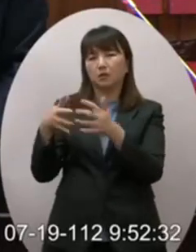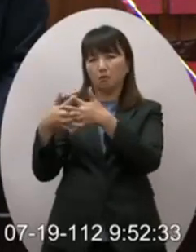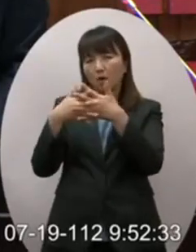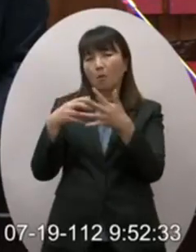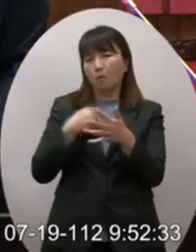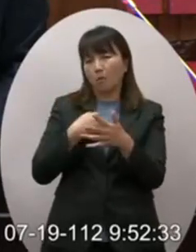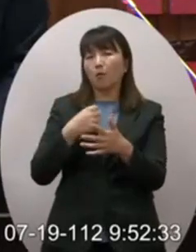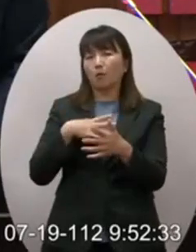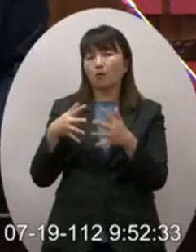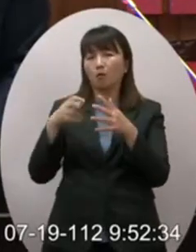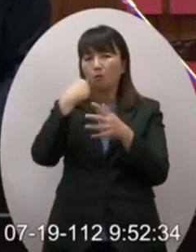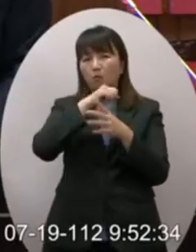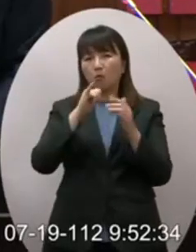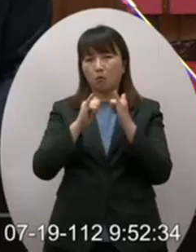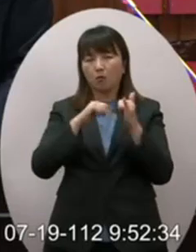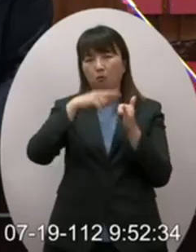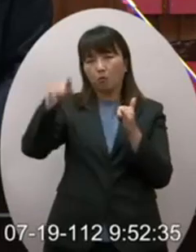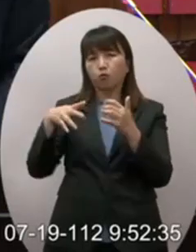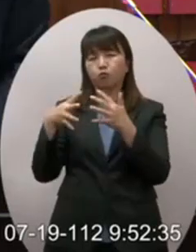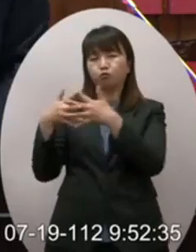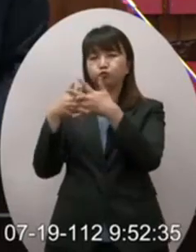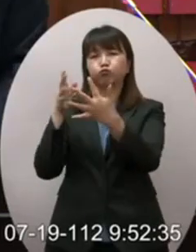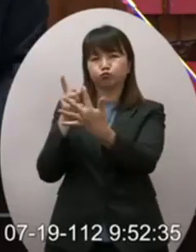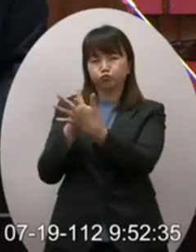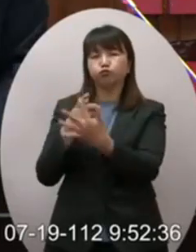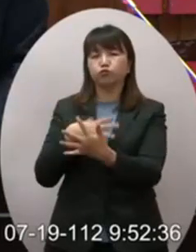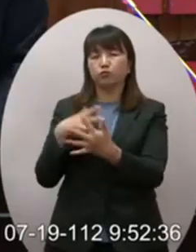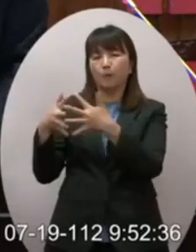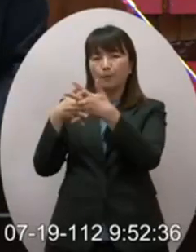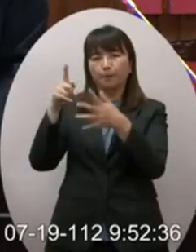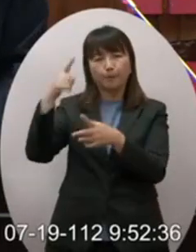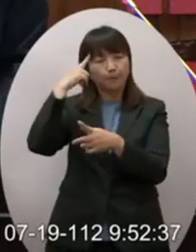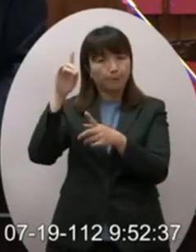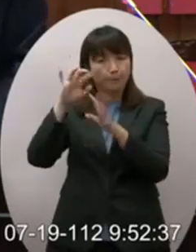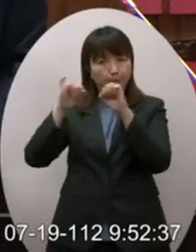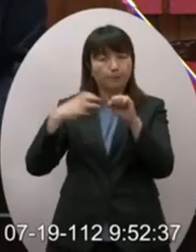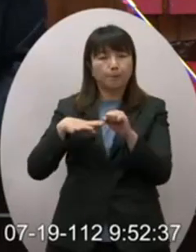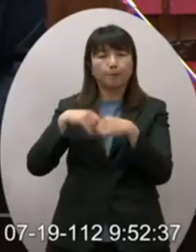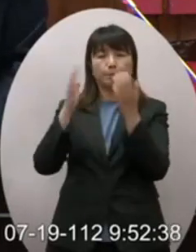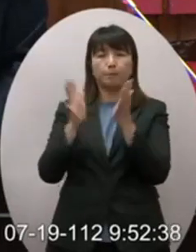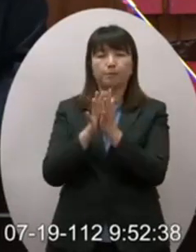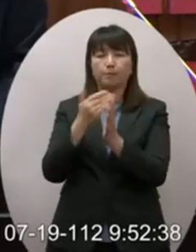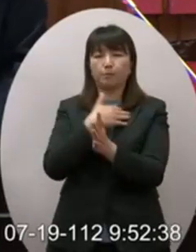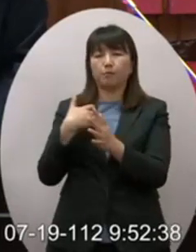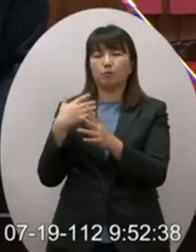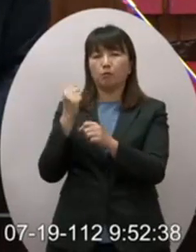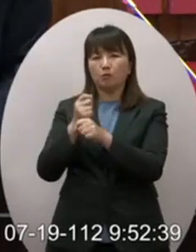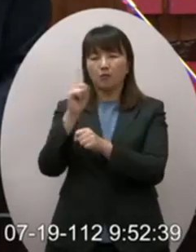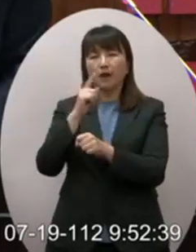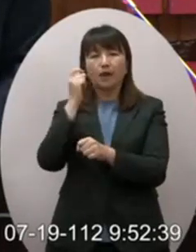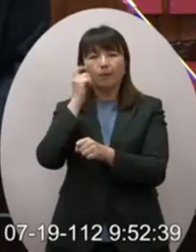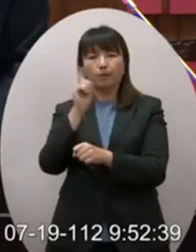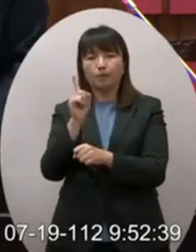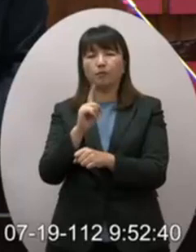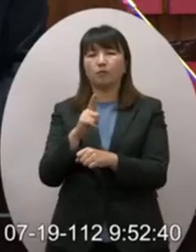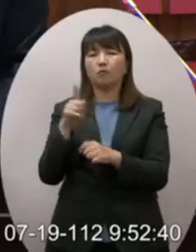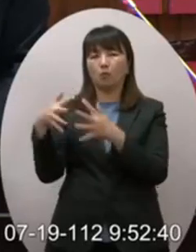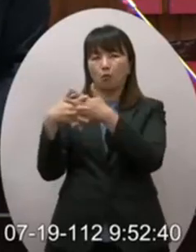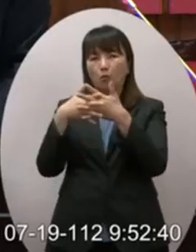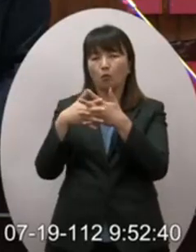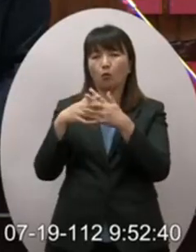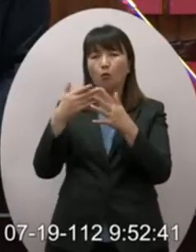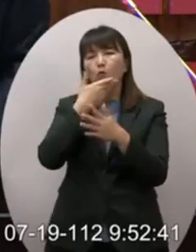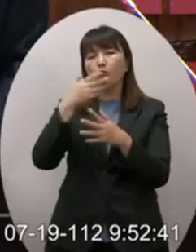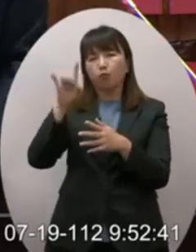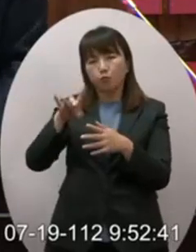是知美台灣人民是瞭解美國的我們是知道美國要什麼美國能做什麼不能做什麼美國的